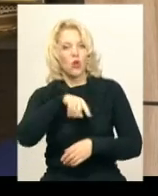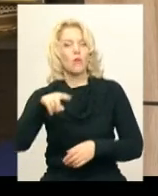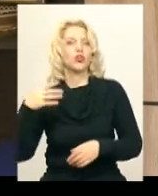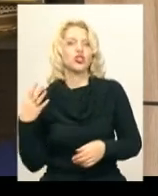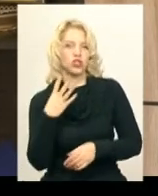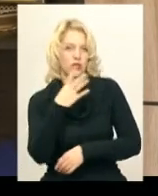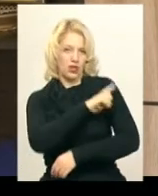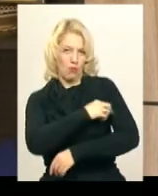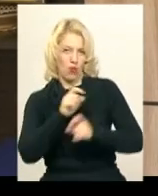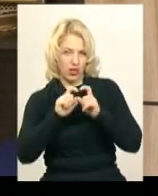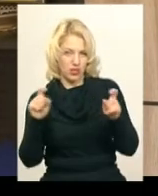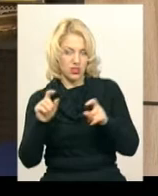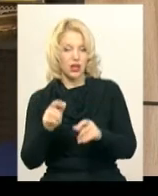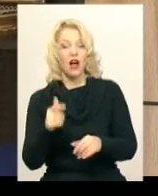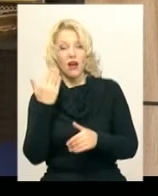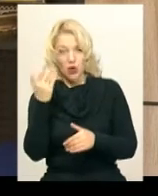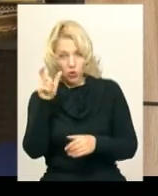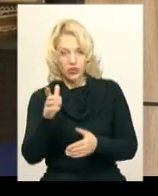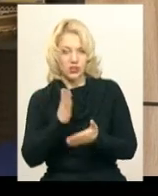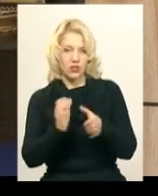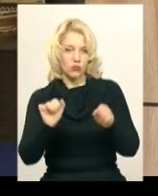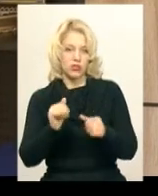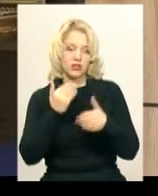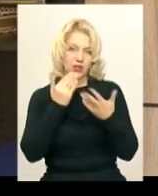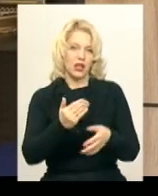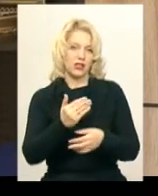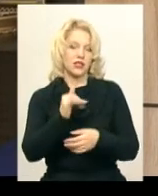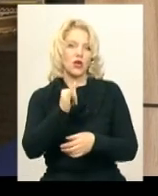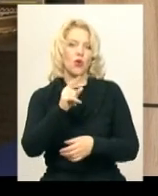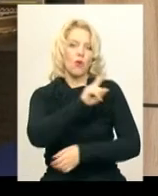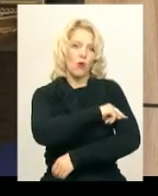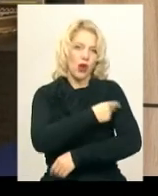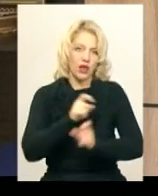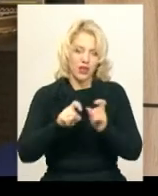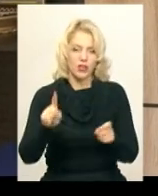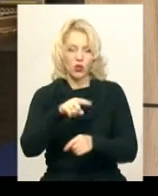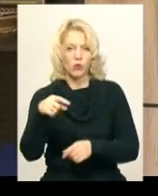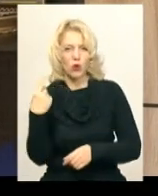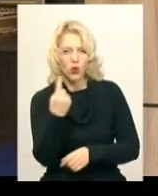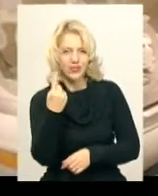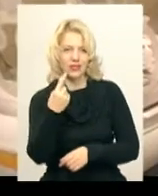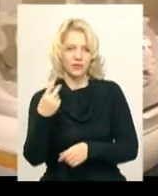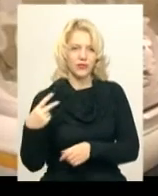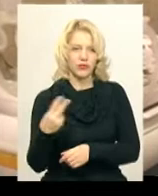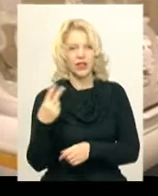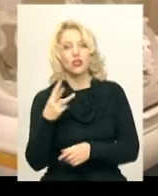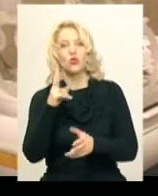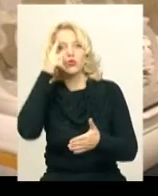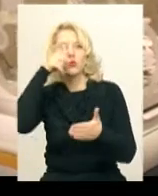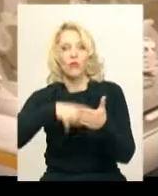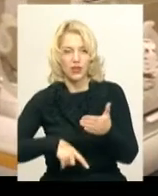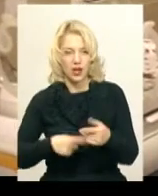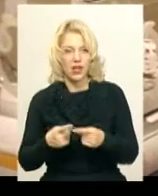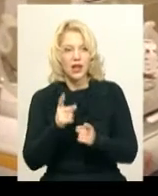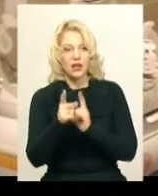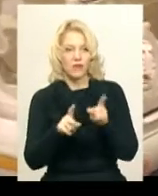буде мати можливість звертатися до лікаря першої, другої, третьої поліклініки, тобто до того, кому він довіряє. Реформа стосується і